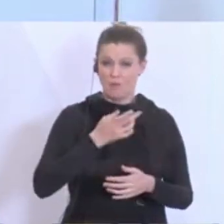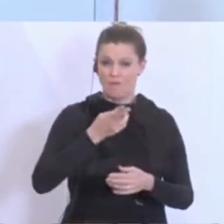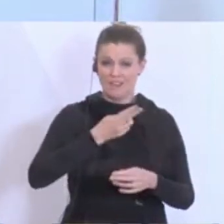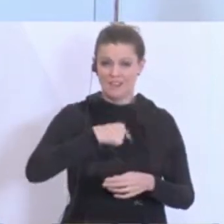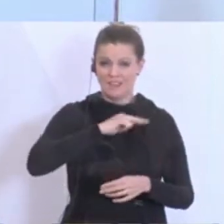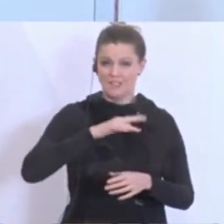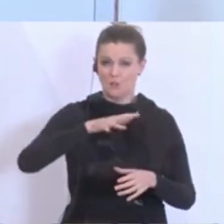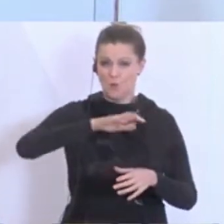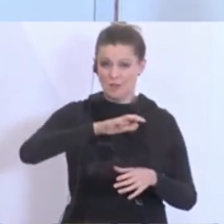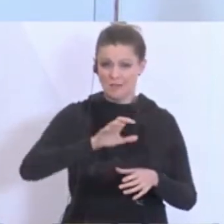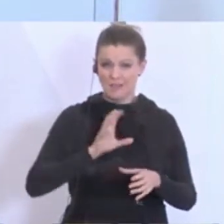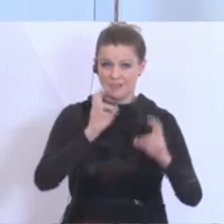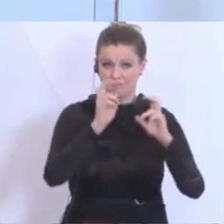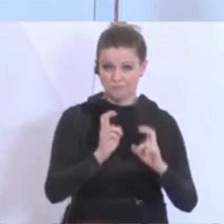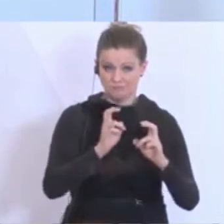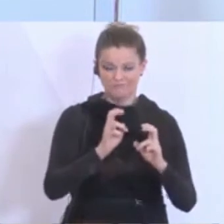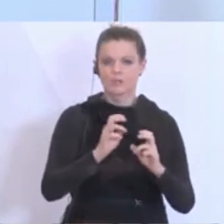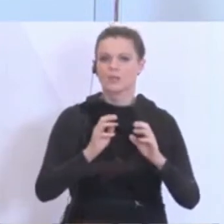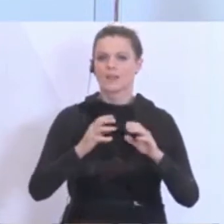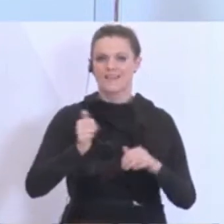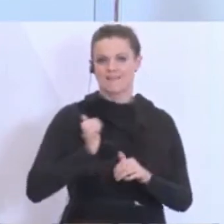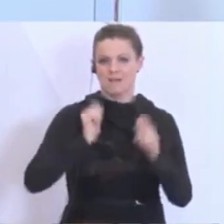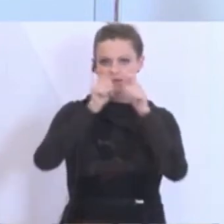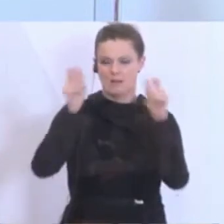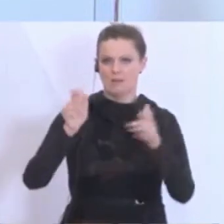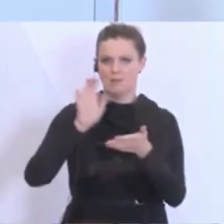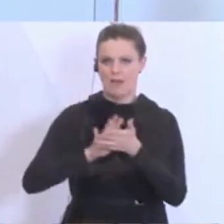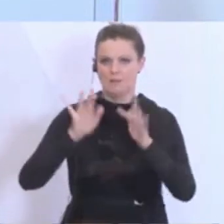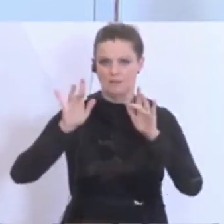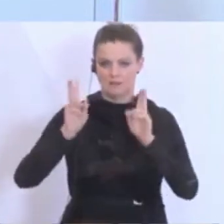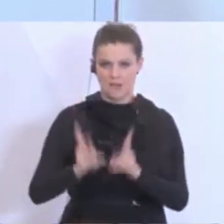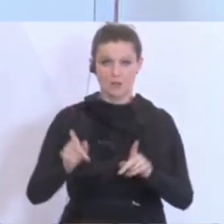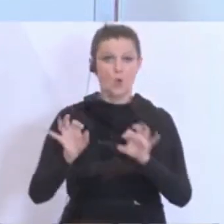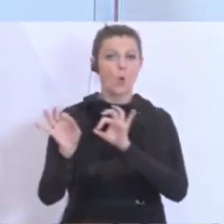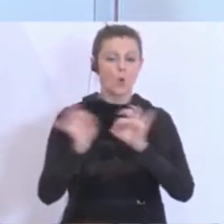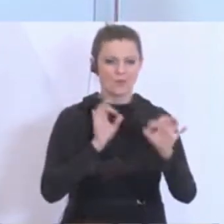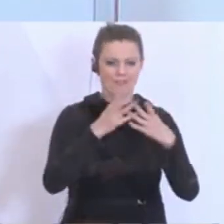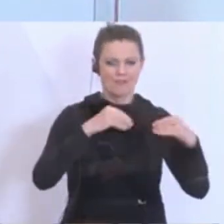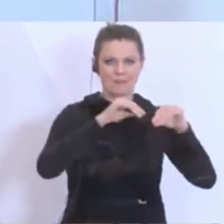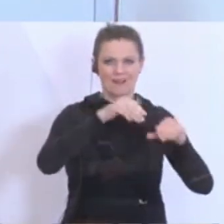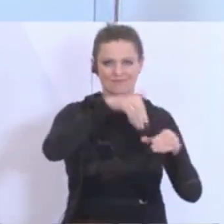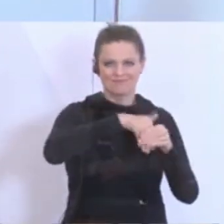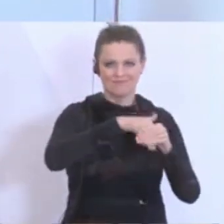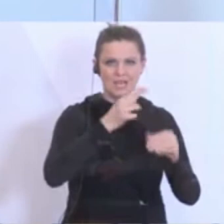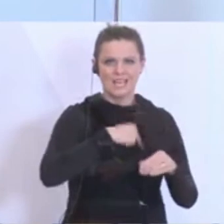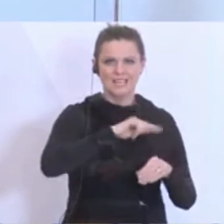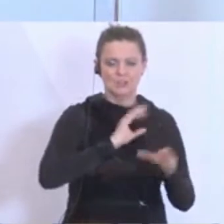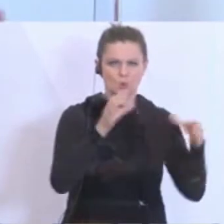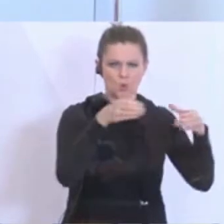Angehörige haben, die einer Risikogruppe angehören, dann bitte ich diese Option wahrzunehmen.